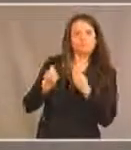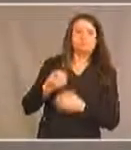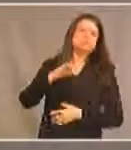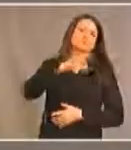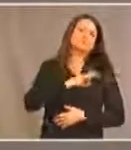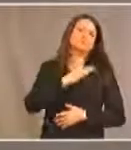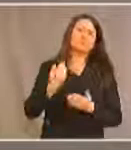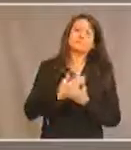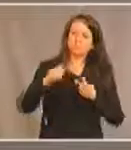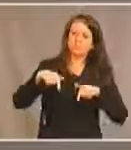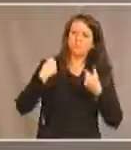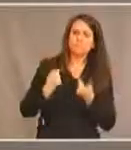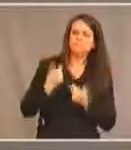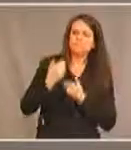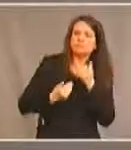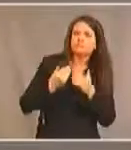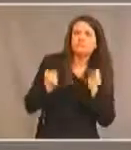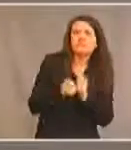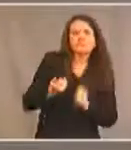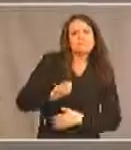cheminement avec les jeunes.